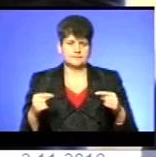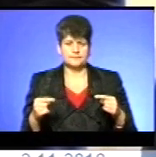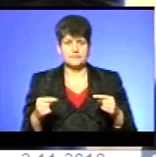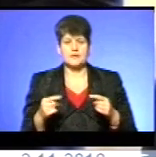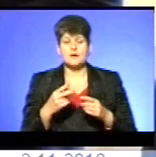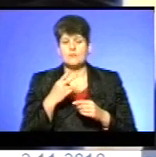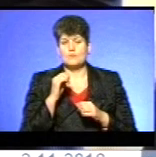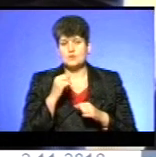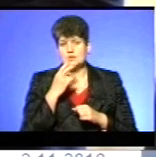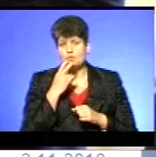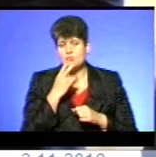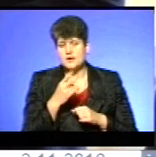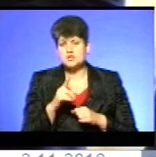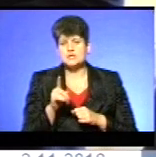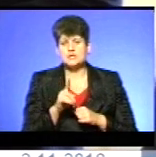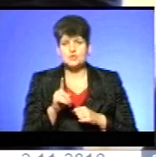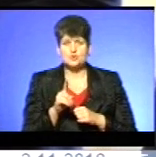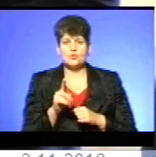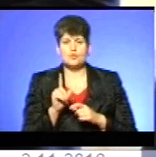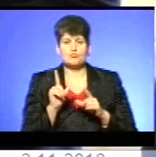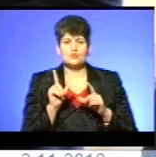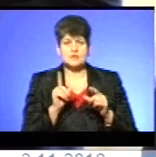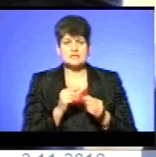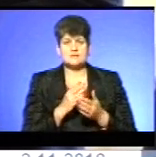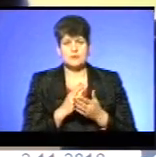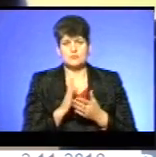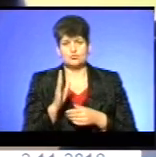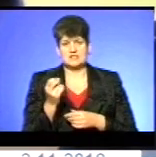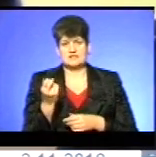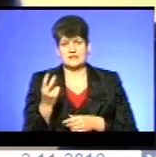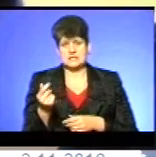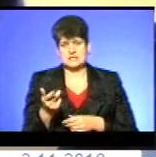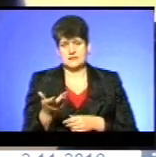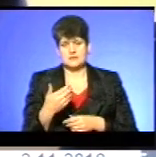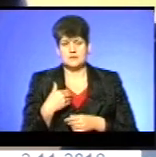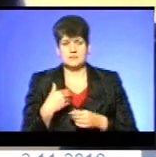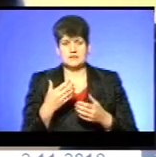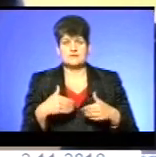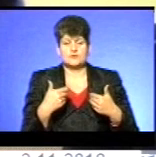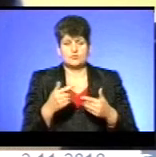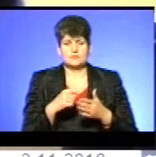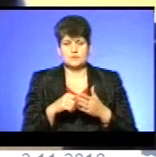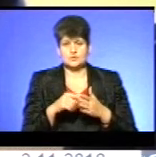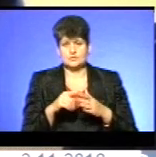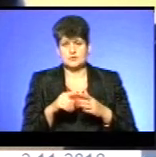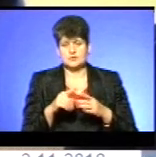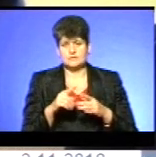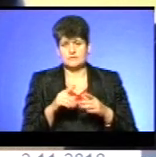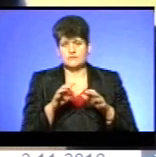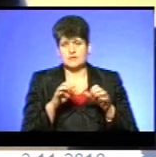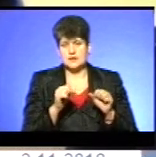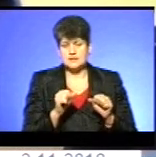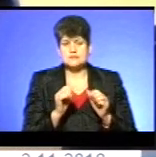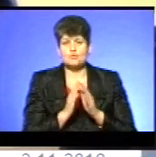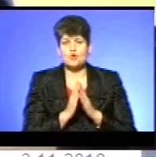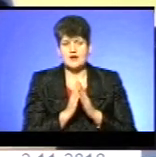можемо бачити, що проїзд зараз мав би коштувати 12 гривень. Ми звернулися до міської влади з проханням хоча б